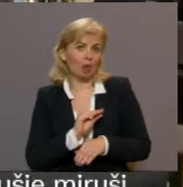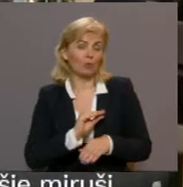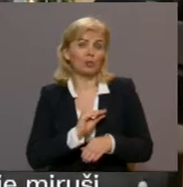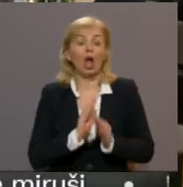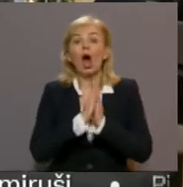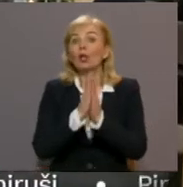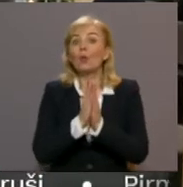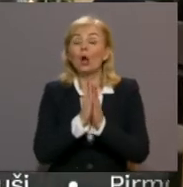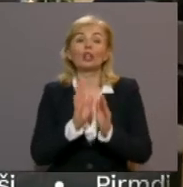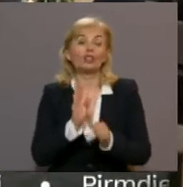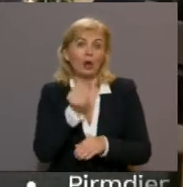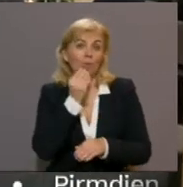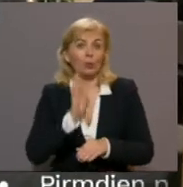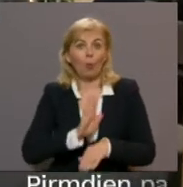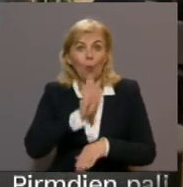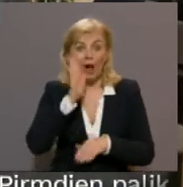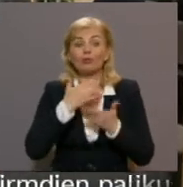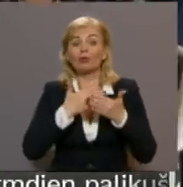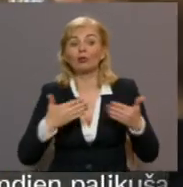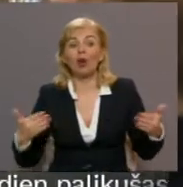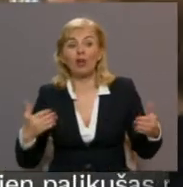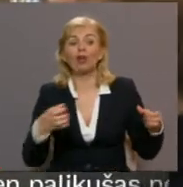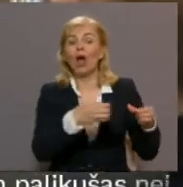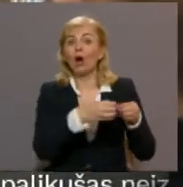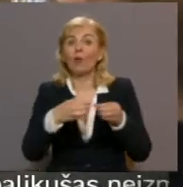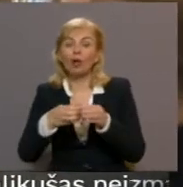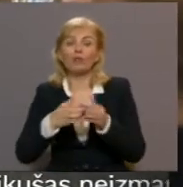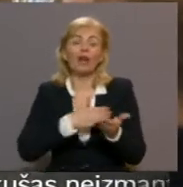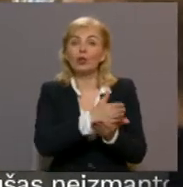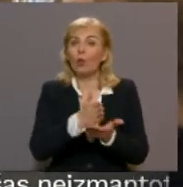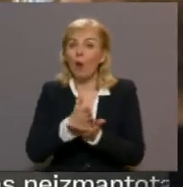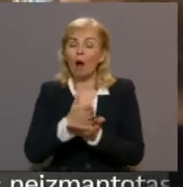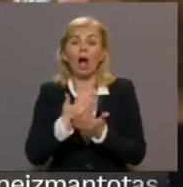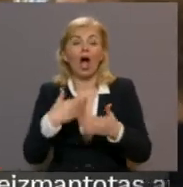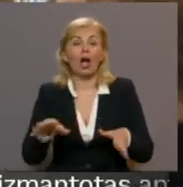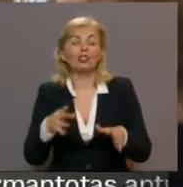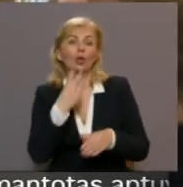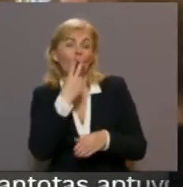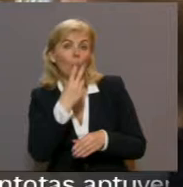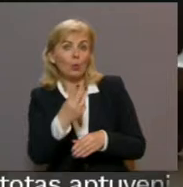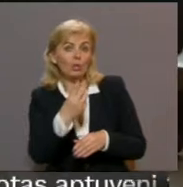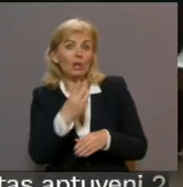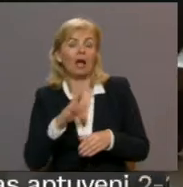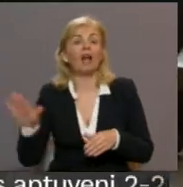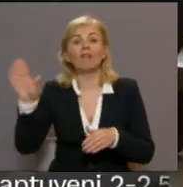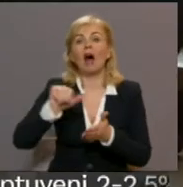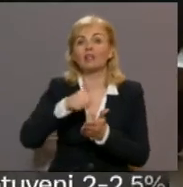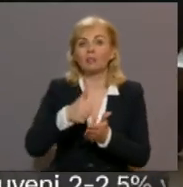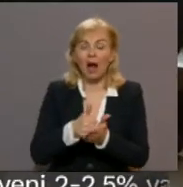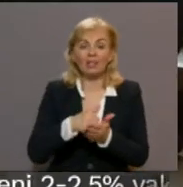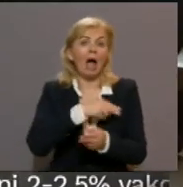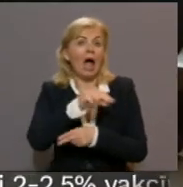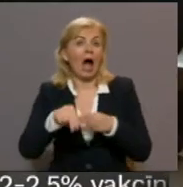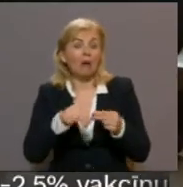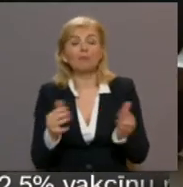Lūkšanu brokastis tā ir iespēja dažādu konfesiju, jomu un atšķirīgu pasaules uzskatu pārstāvjiem sanāk kopā, lai apspriestu valstī